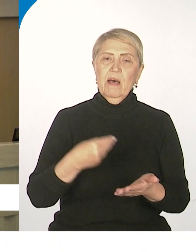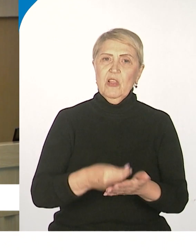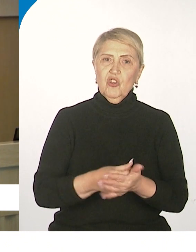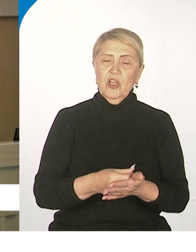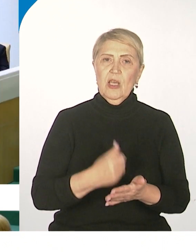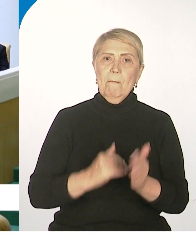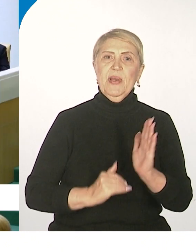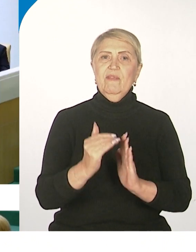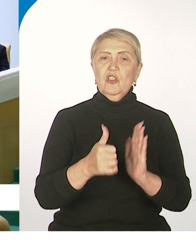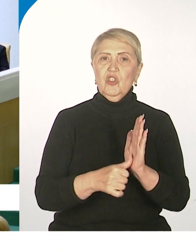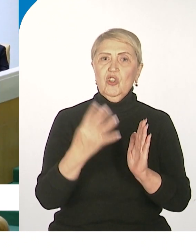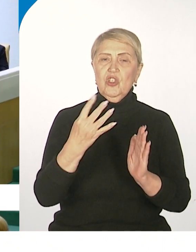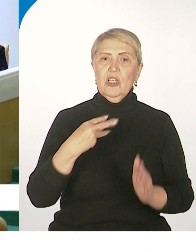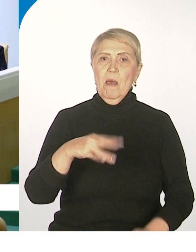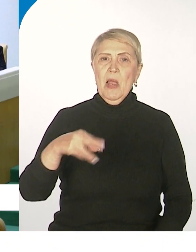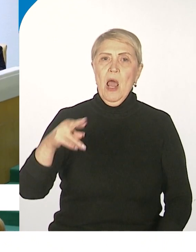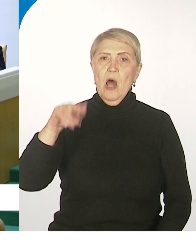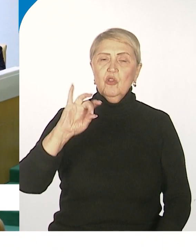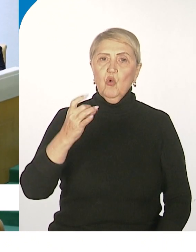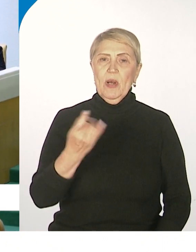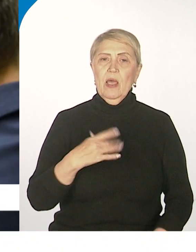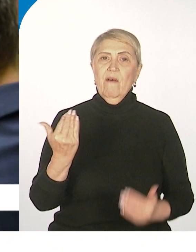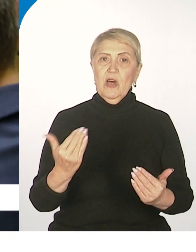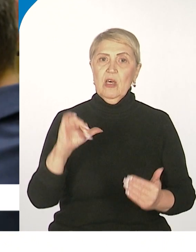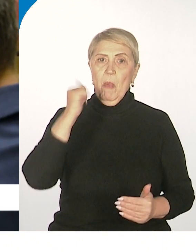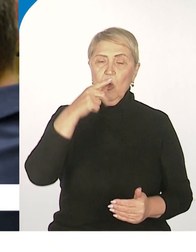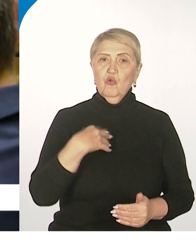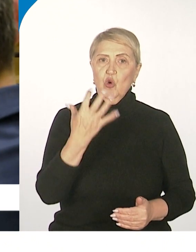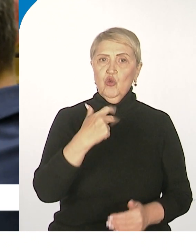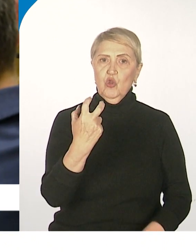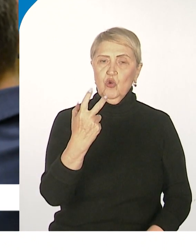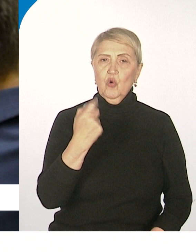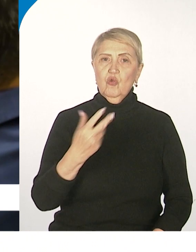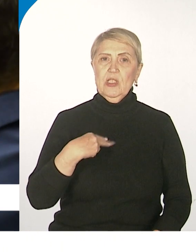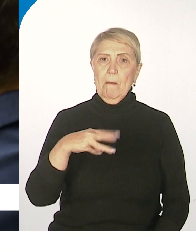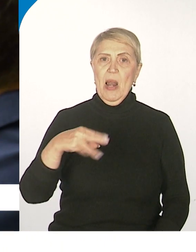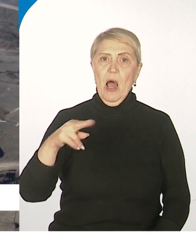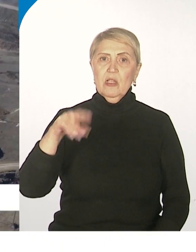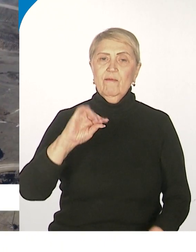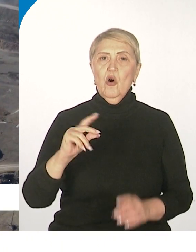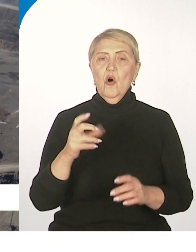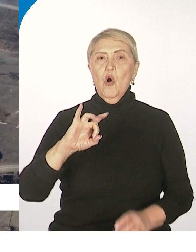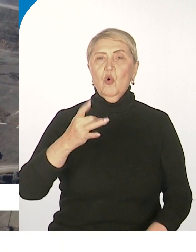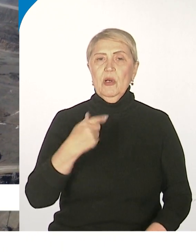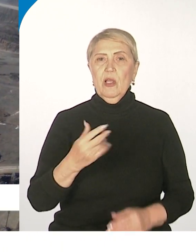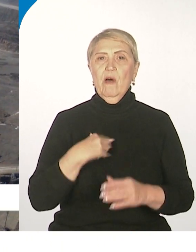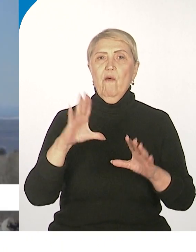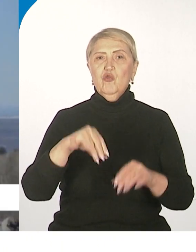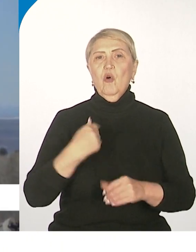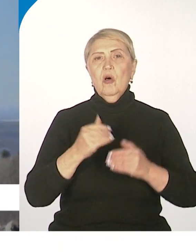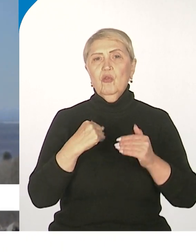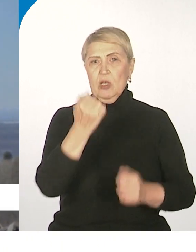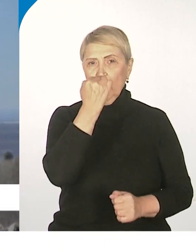миллиарда рублей. А в этом ожидается еще больше – около 300 миллиардов рублей. Все благодаря крупнейшим проектам. Это